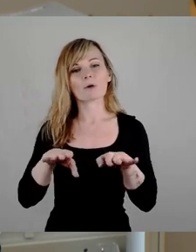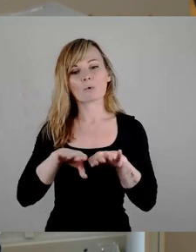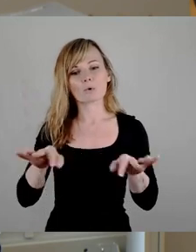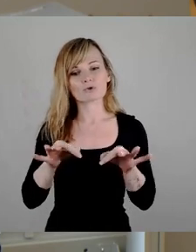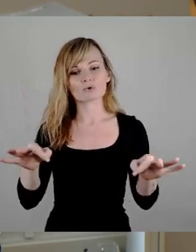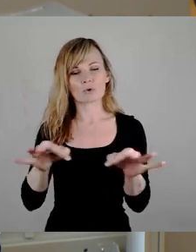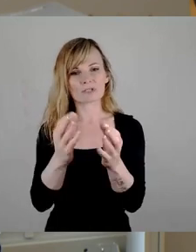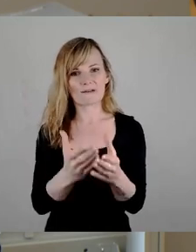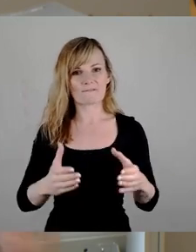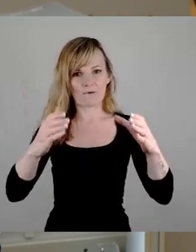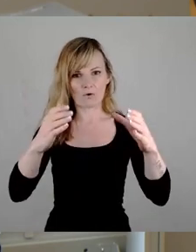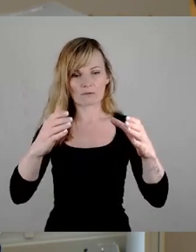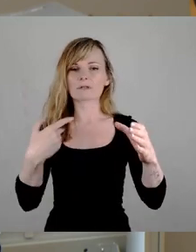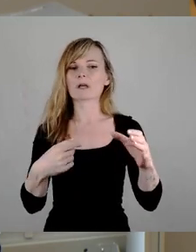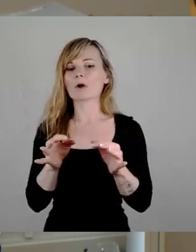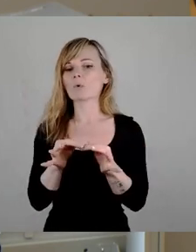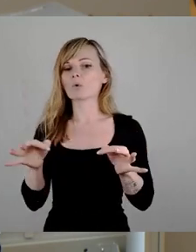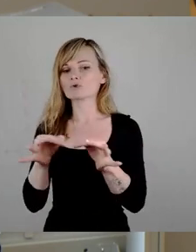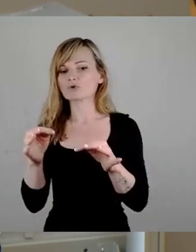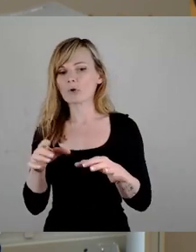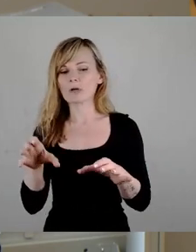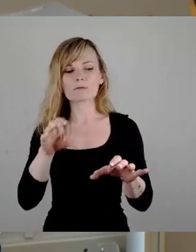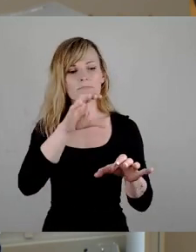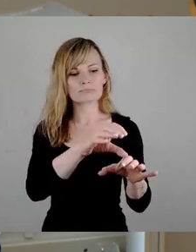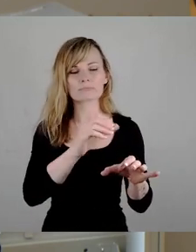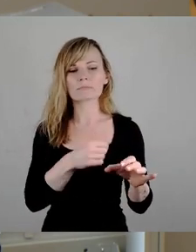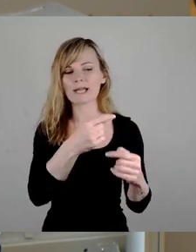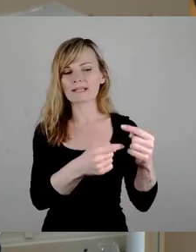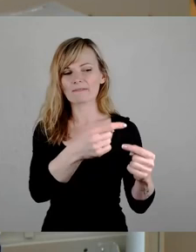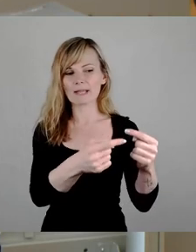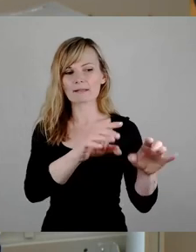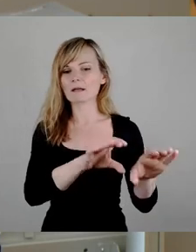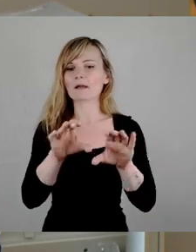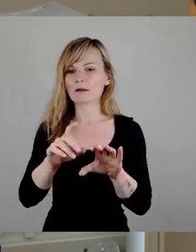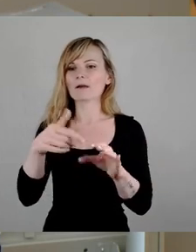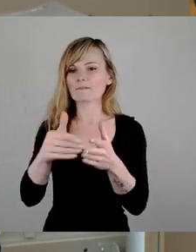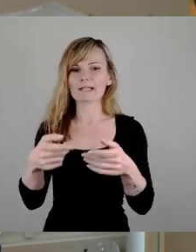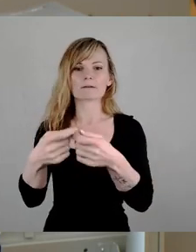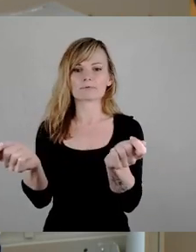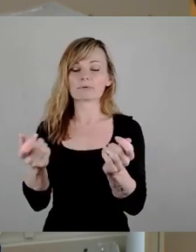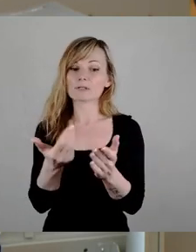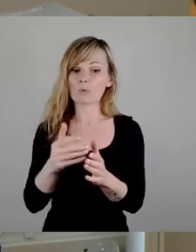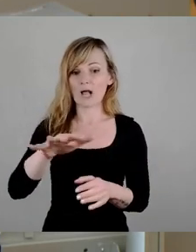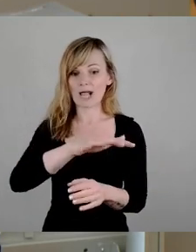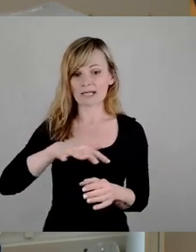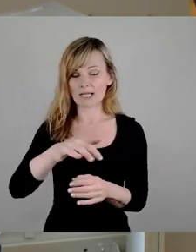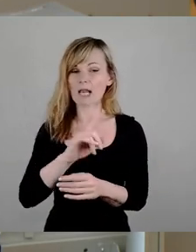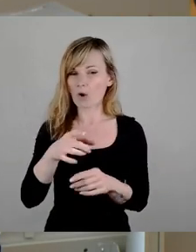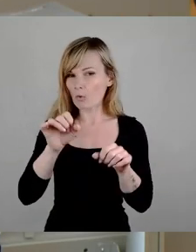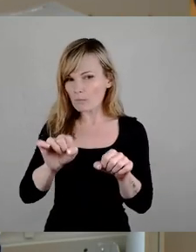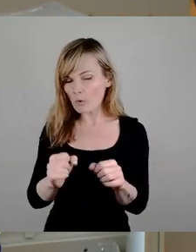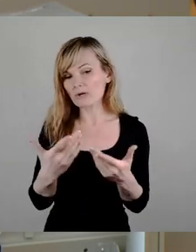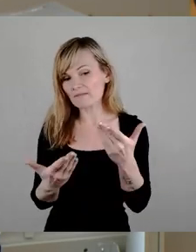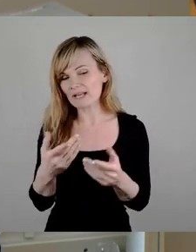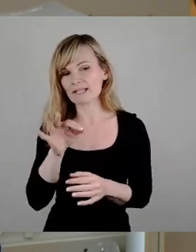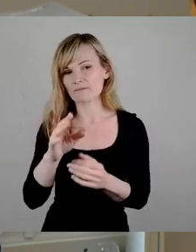Grundstücke einlegen, entwickeln und potenziell auch weiter veräußern. Das wäre aus unserer Sicht ein Areal, wo man das auch mal ins Auge fassen könnte. War, glaube